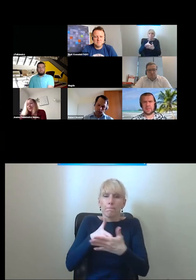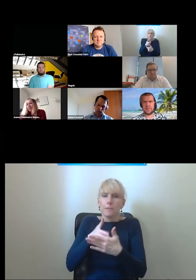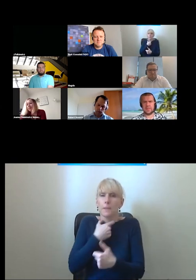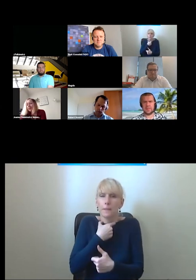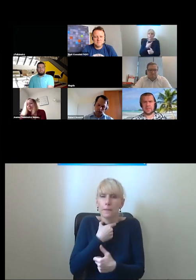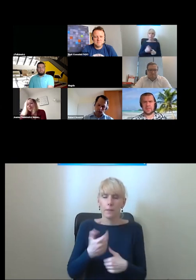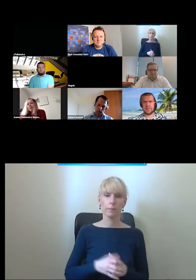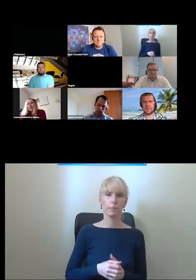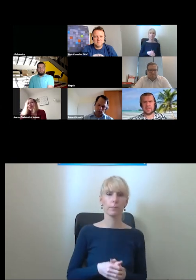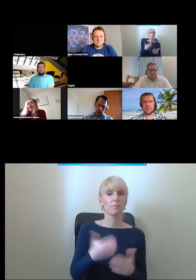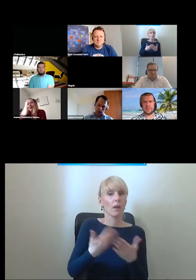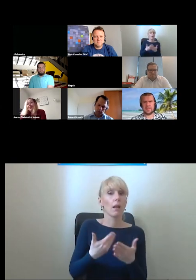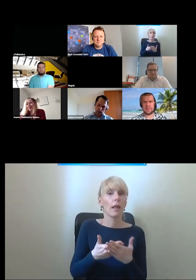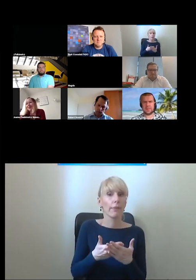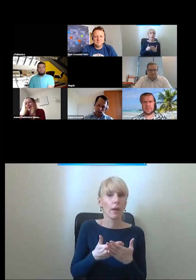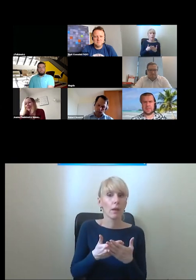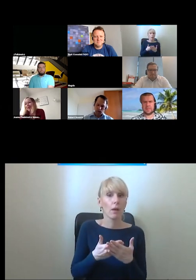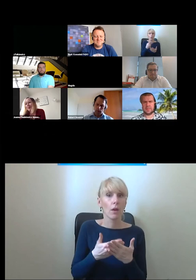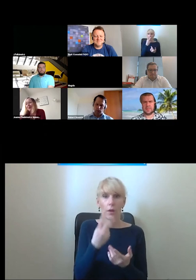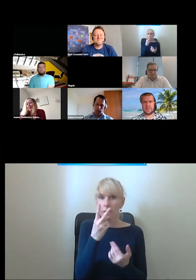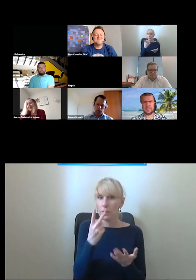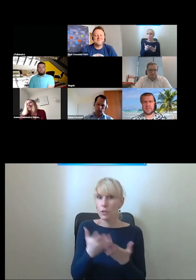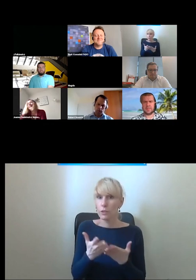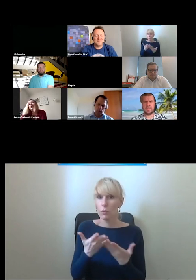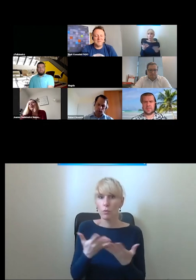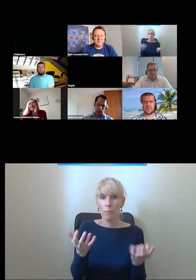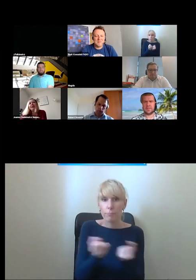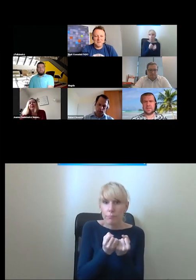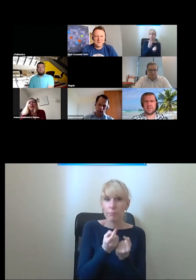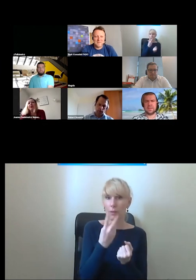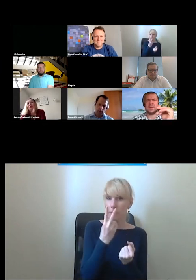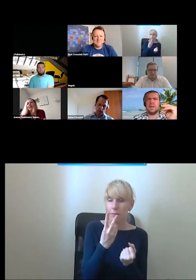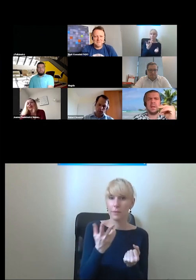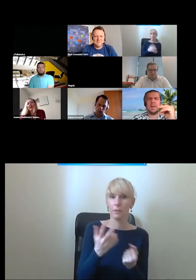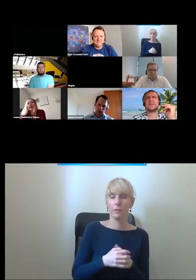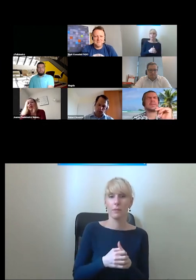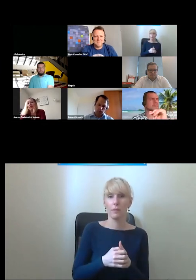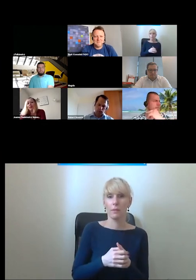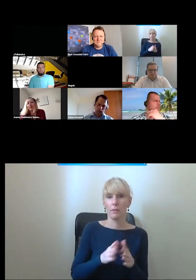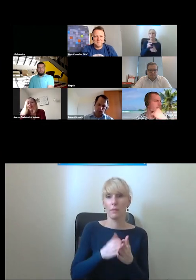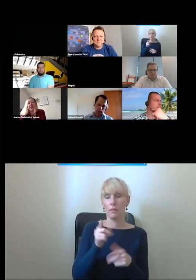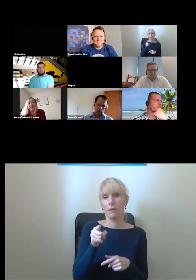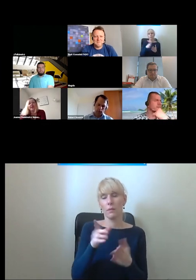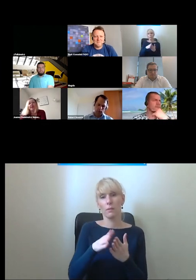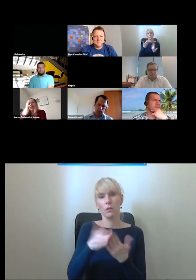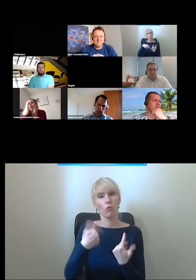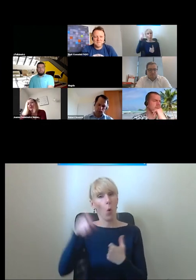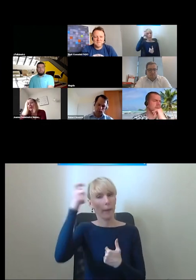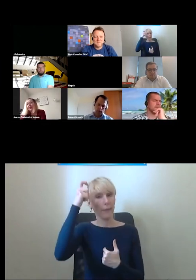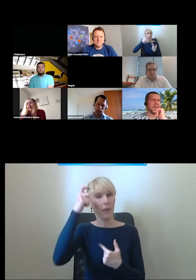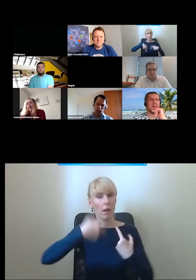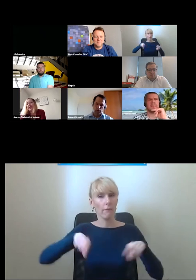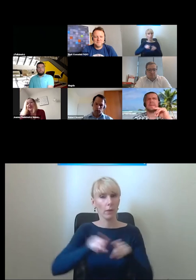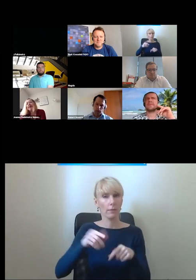stąd cieszę się że takie firmy się pojawiają bo też ich poleciliśmy generalnemu wykonawcy i też